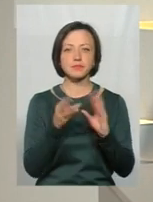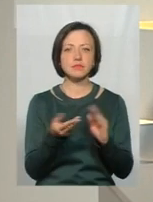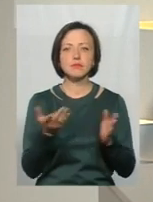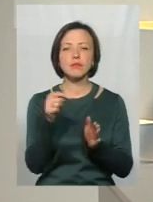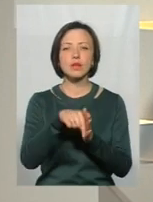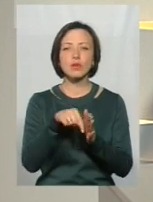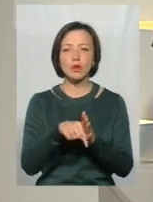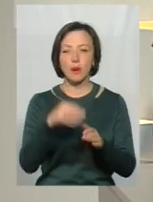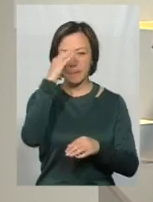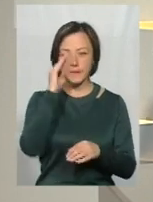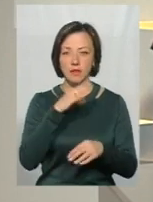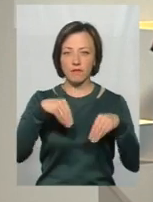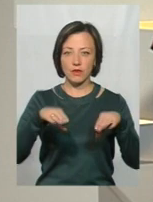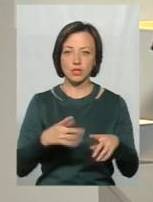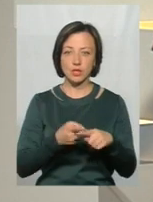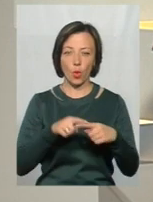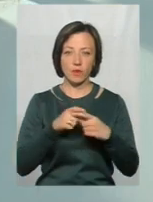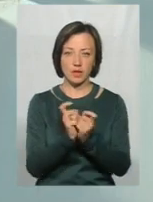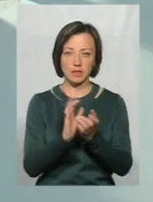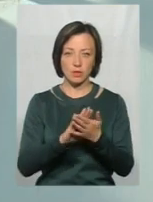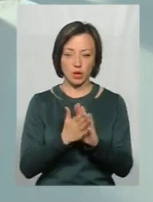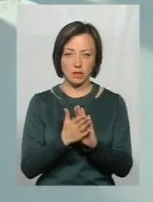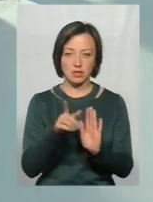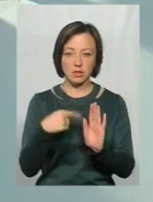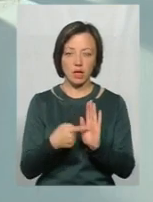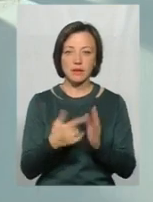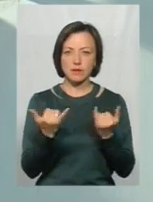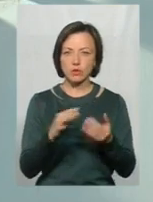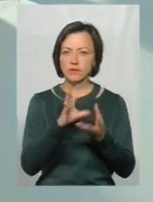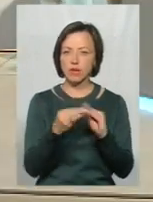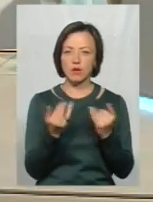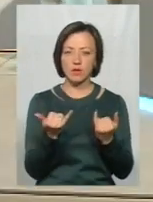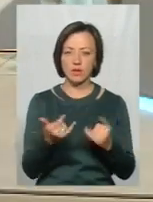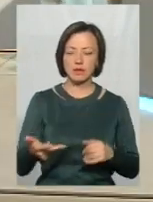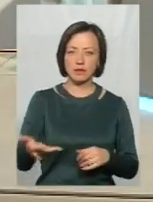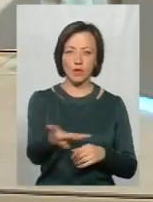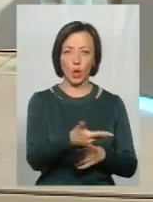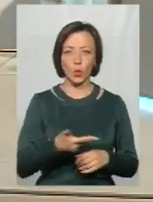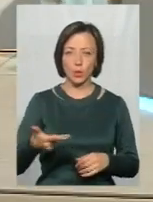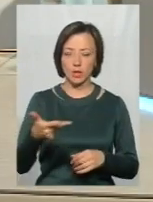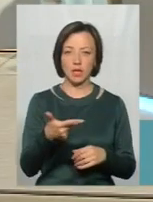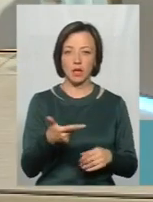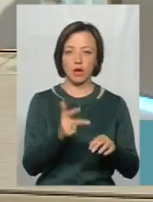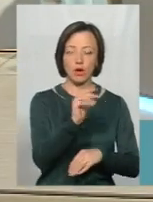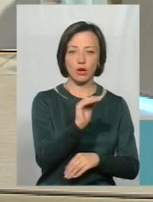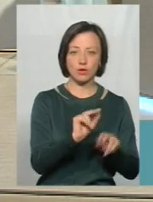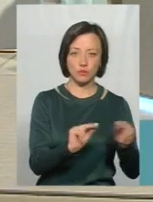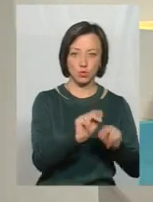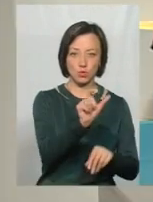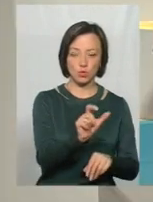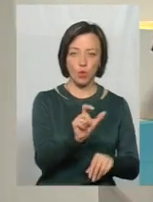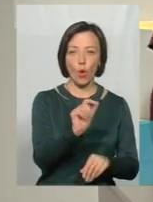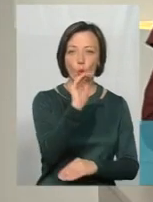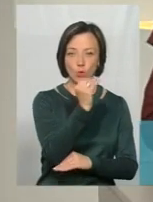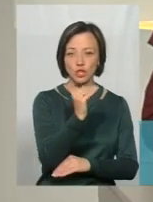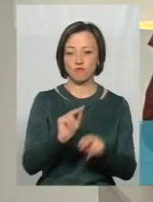батьків у вирішенні цих конфліктних ситуацій? Ми сьогодні, взагалі, говоримо, що це такий трикутник учень, вчитель